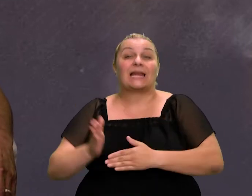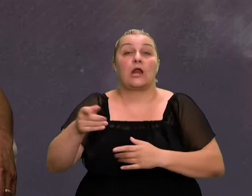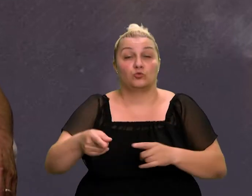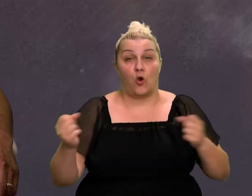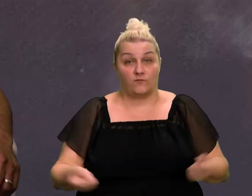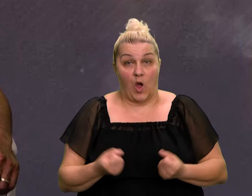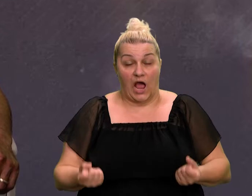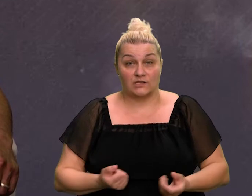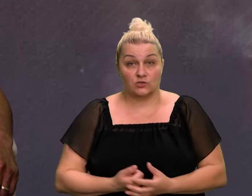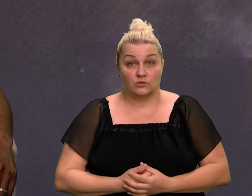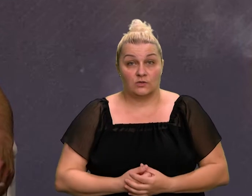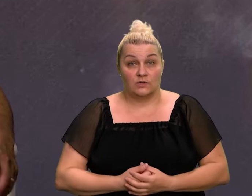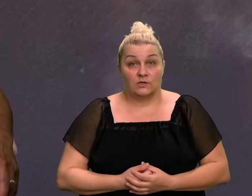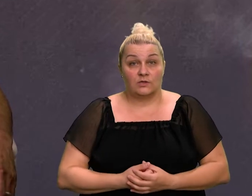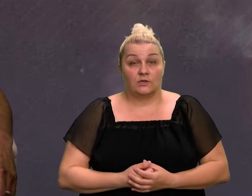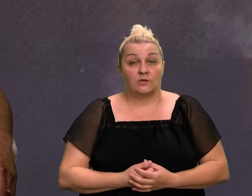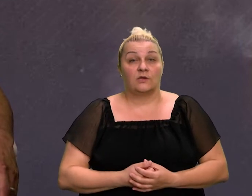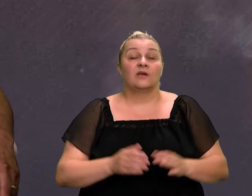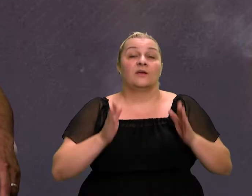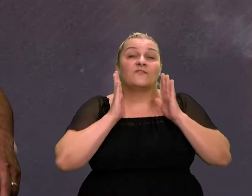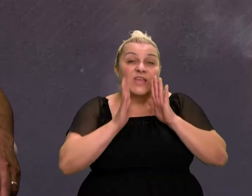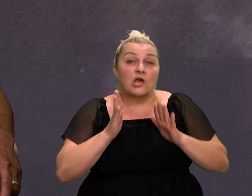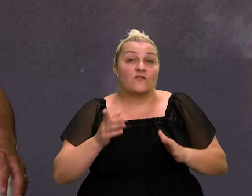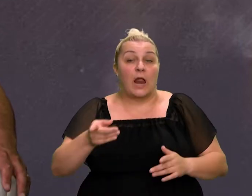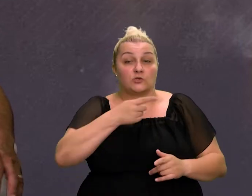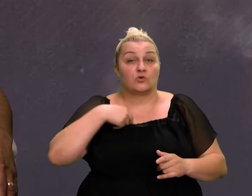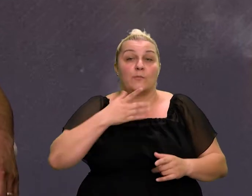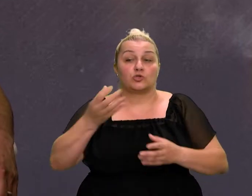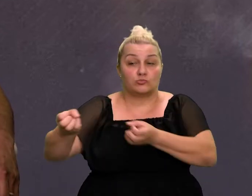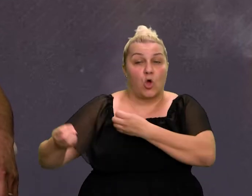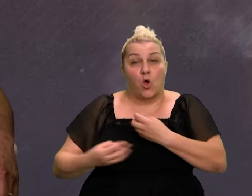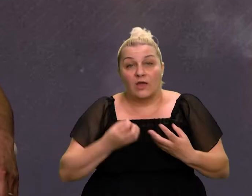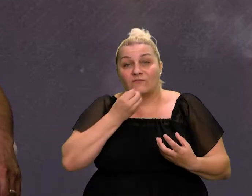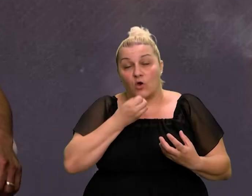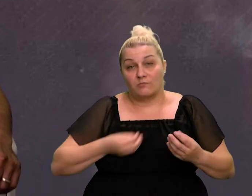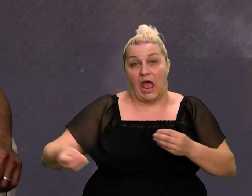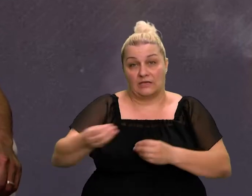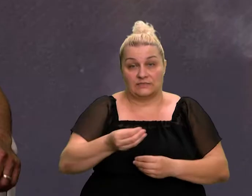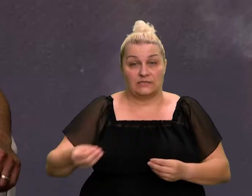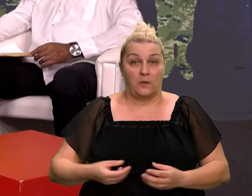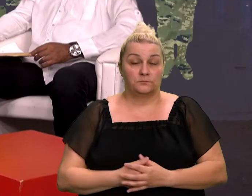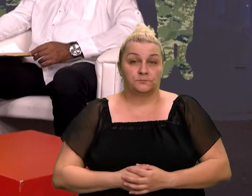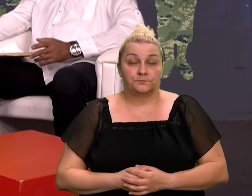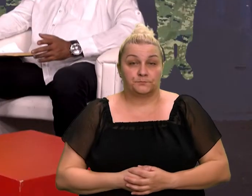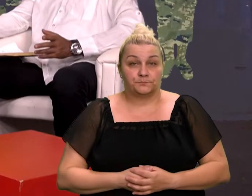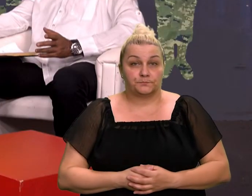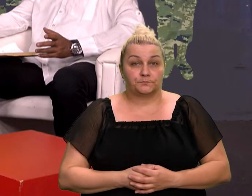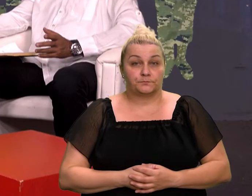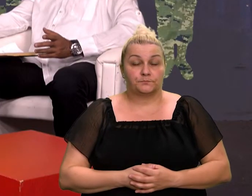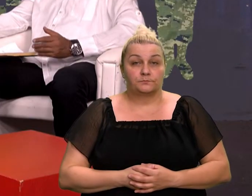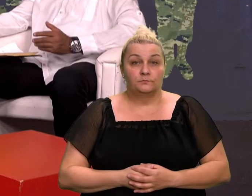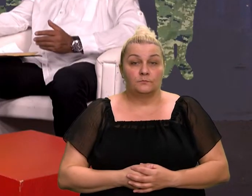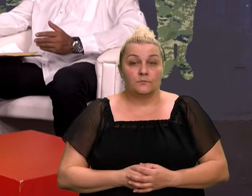uvjetima, to je nešto i virovali su nama ovim koji smo, znači, donosli informacije što se događa. Možemo li,